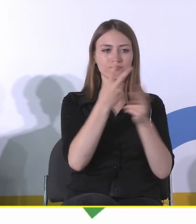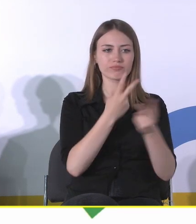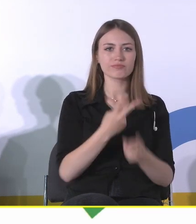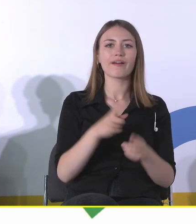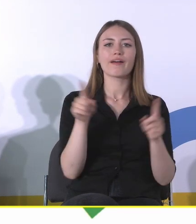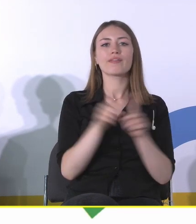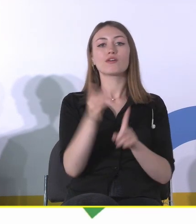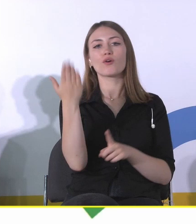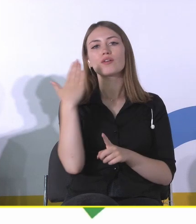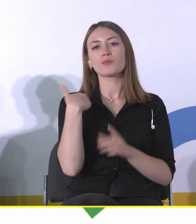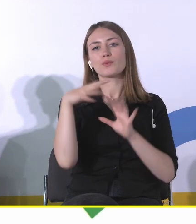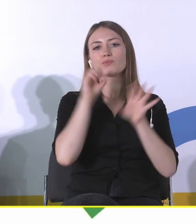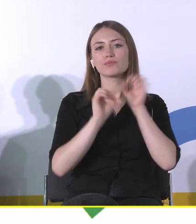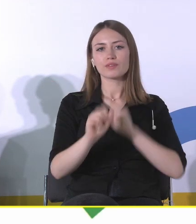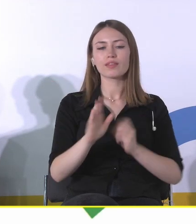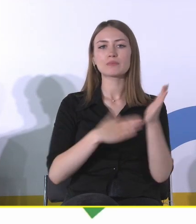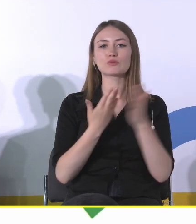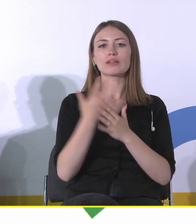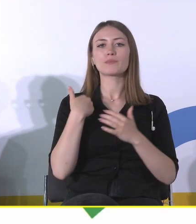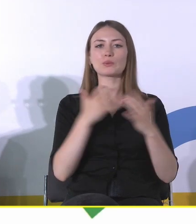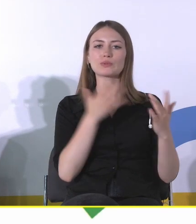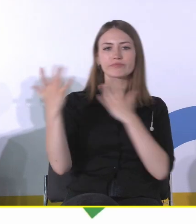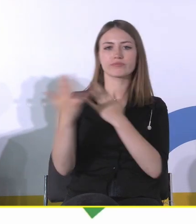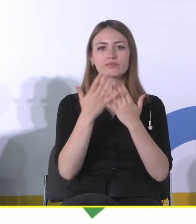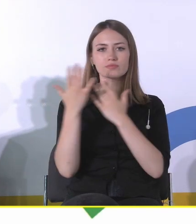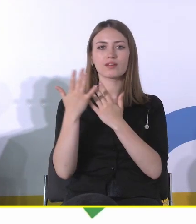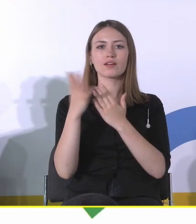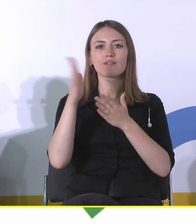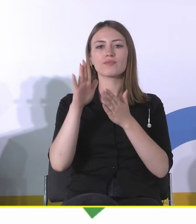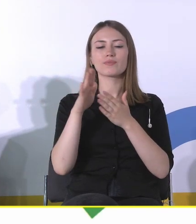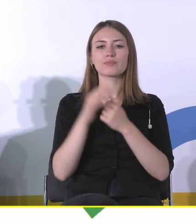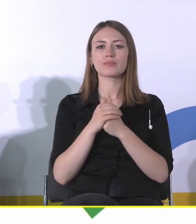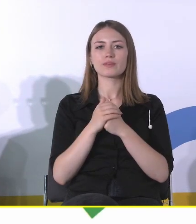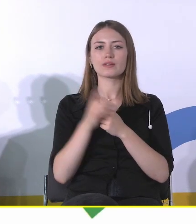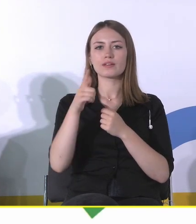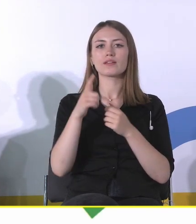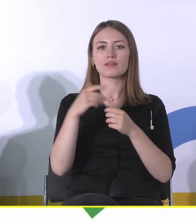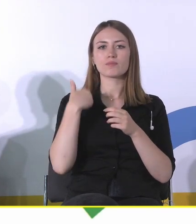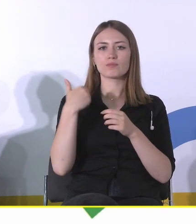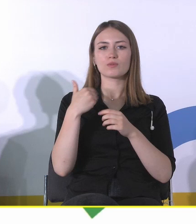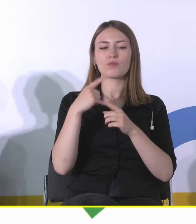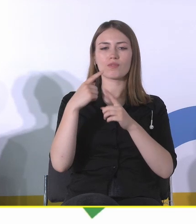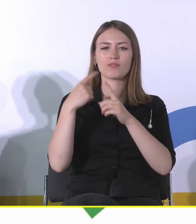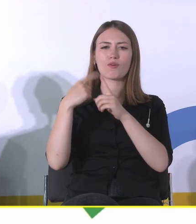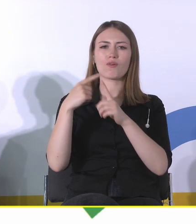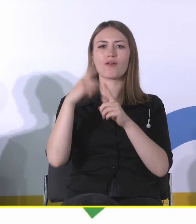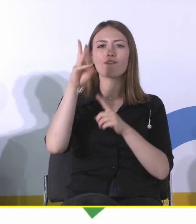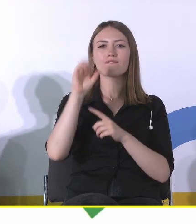choćby jak płonęła Kaplica Pustelników w Ławrze Światogorskiej,